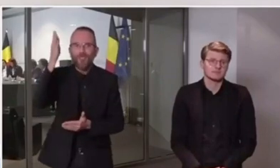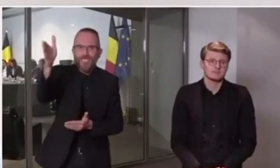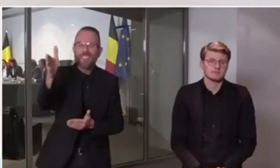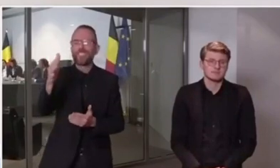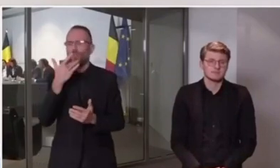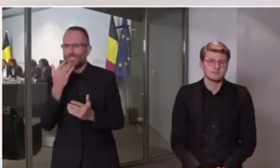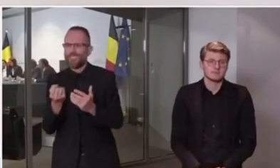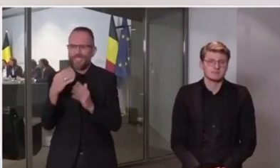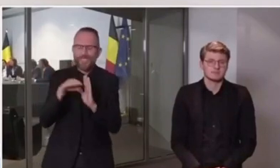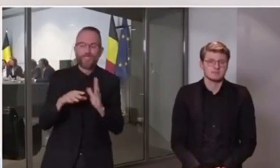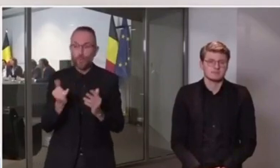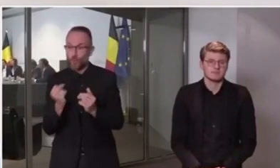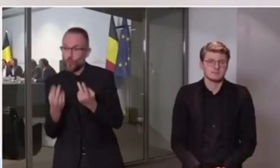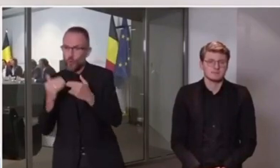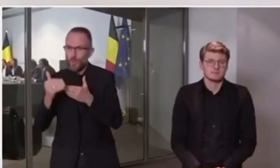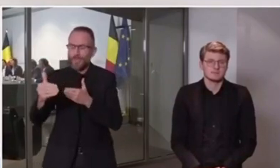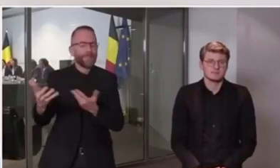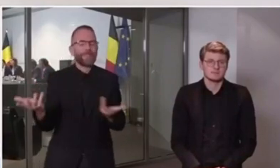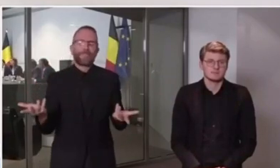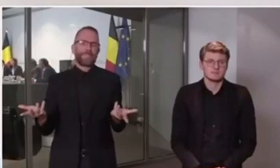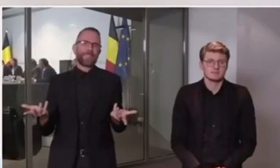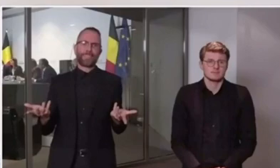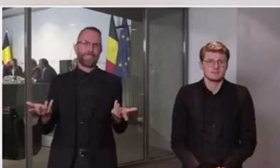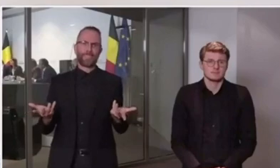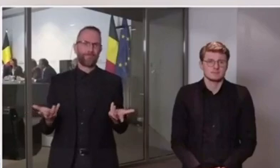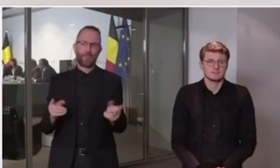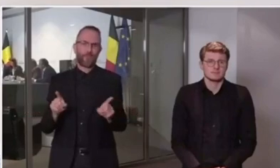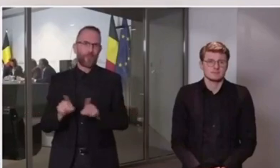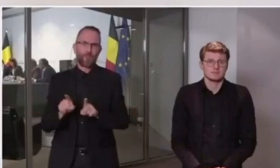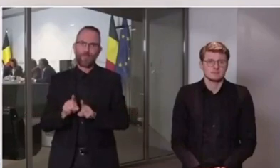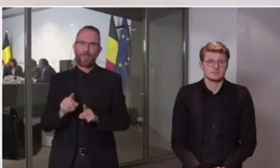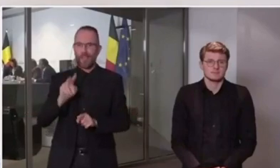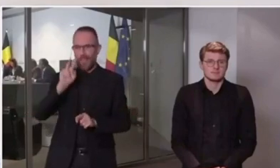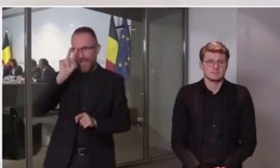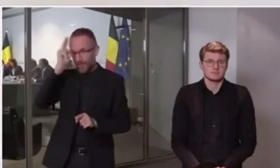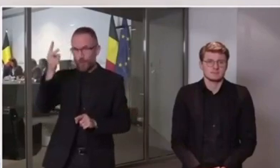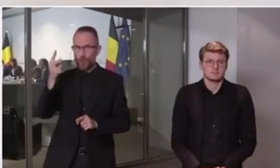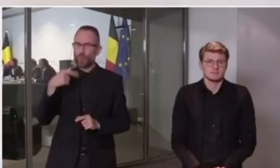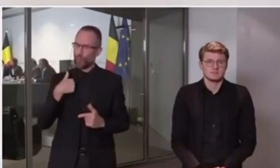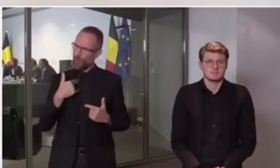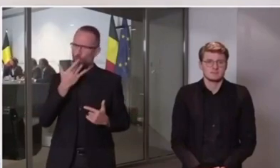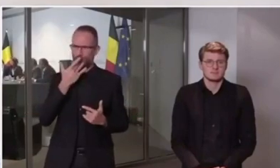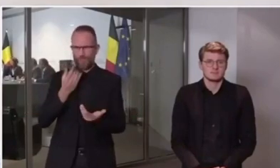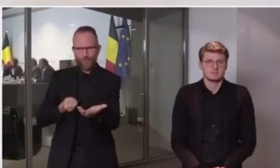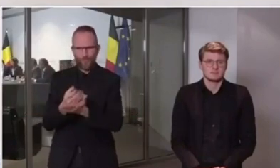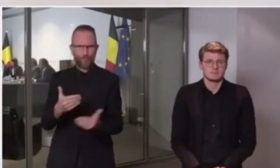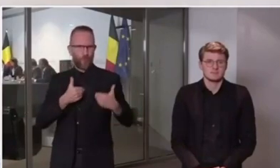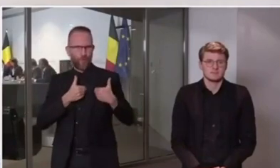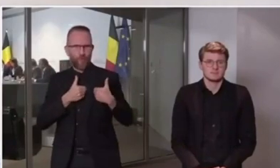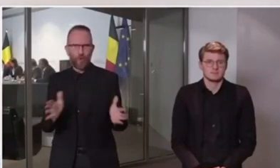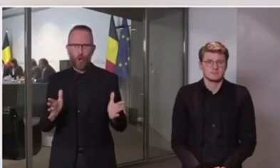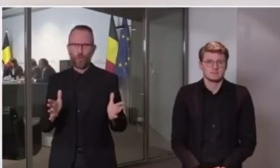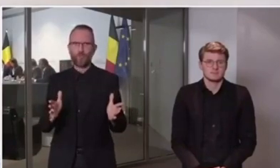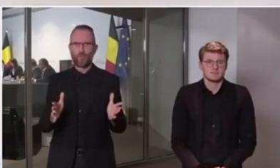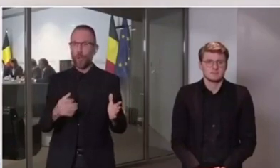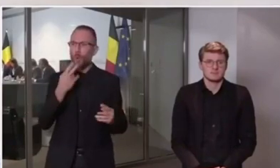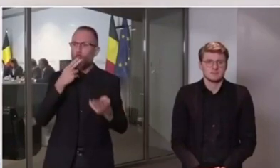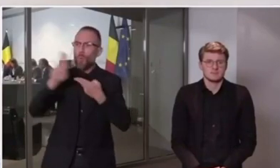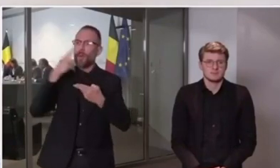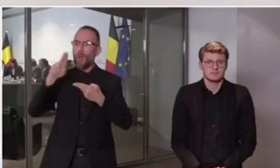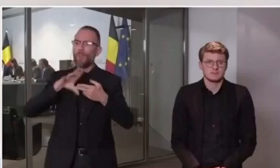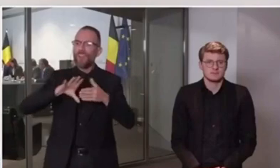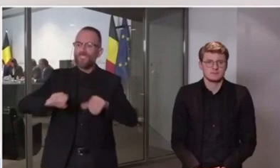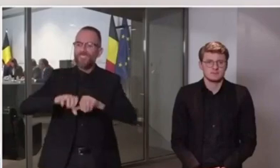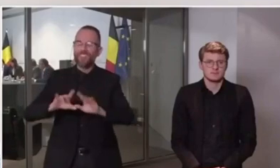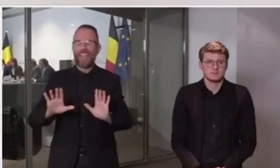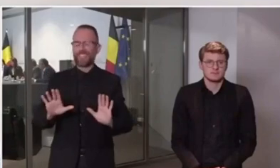ferai comme à chaque fois, avec transparence et sans fausses promesses. Aujourd'hui, personne ne peut dire quand